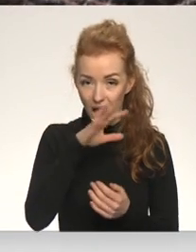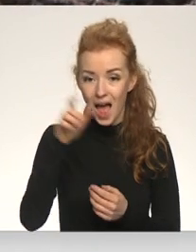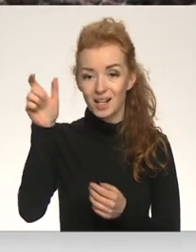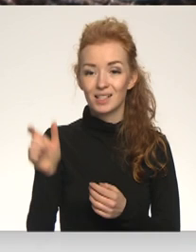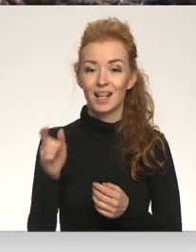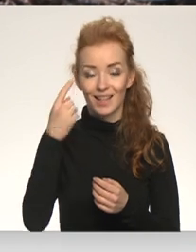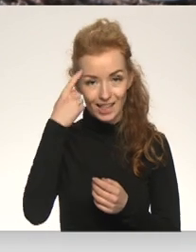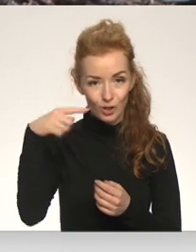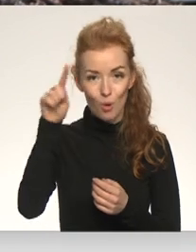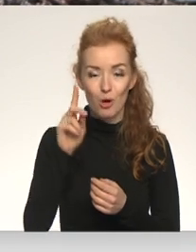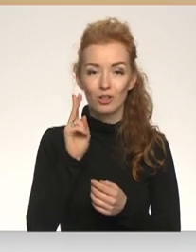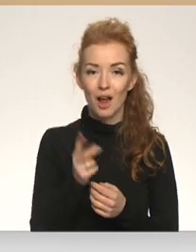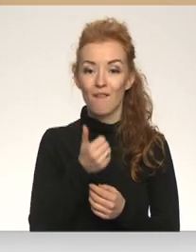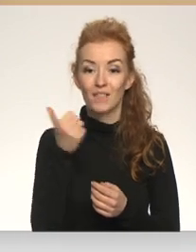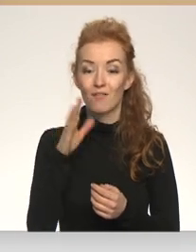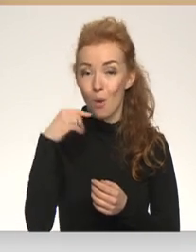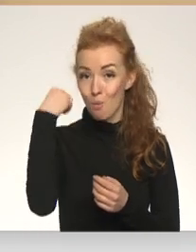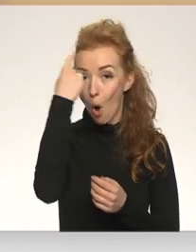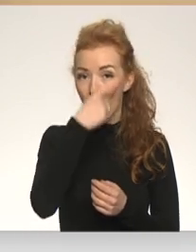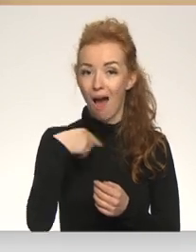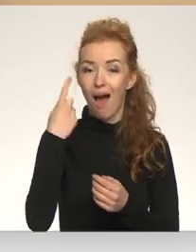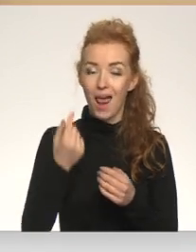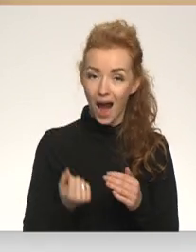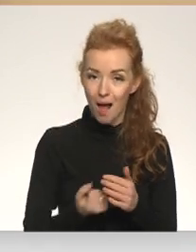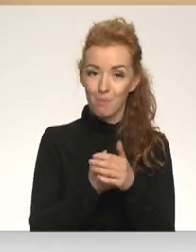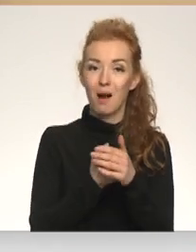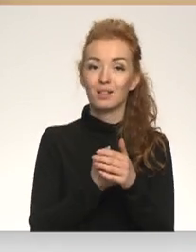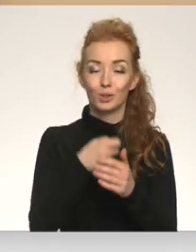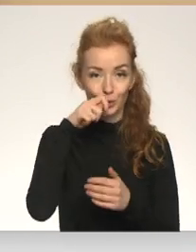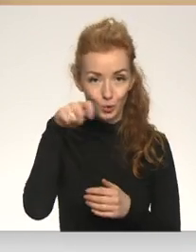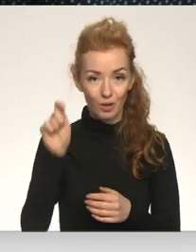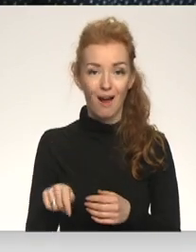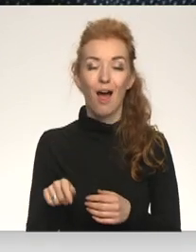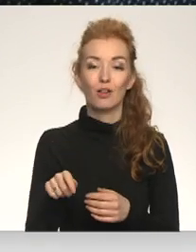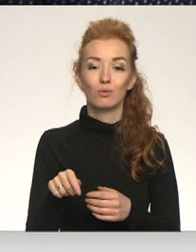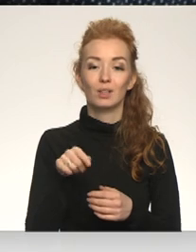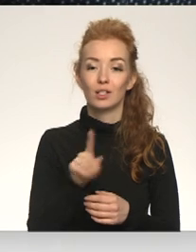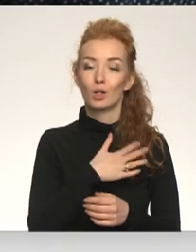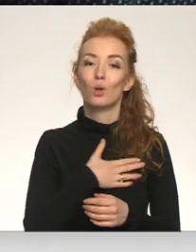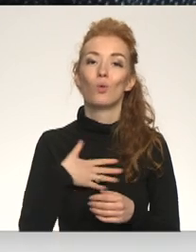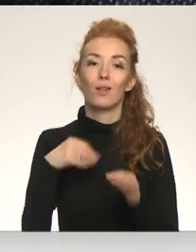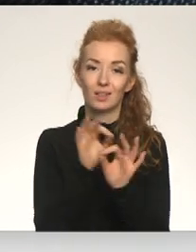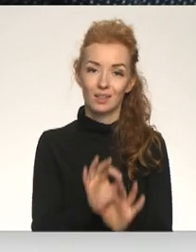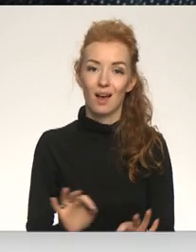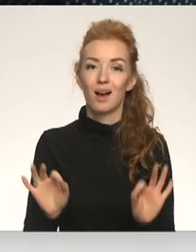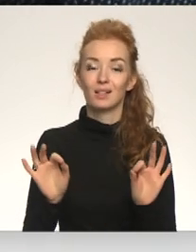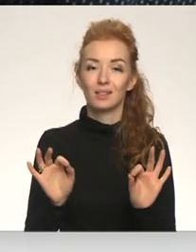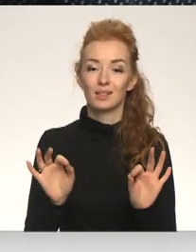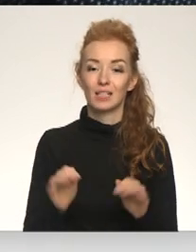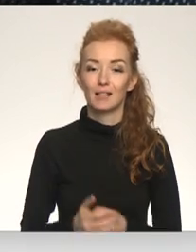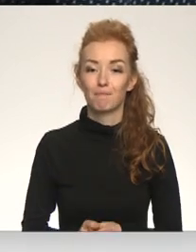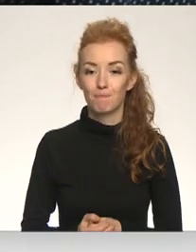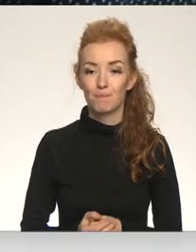izdomājuši, kā viņi var morāli atbalstīt Ukrainu, tas, man liekas, ir ļoti skaisti. Man